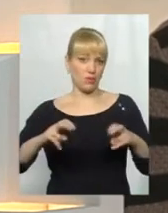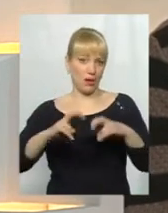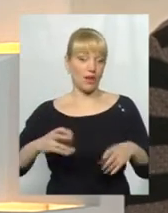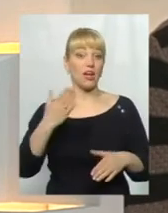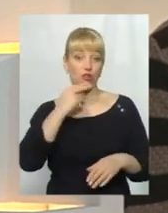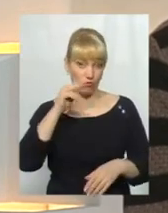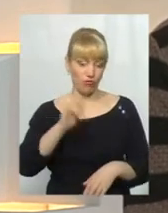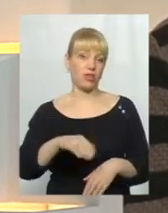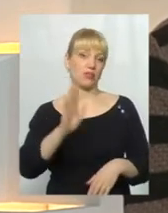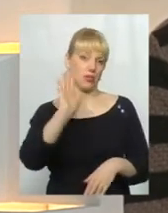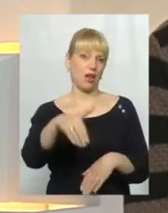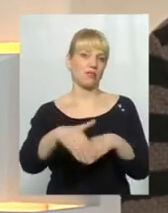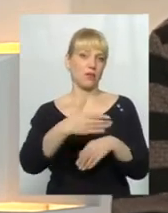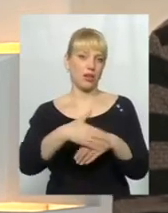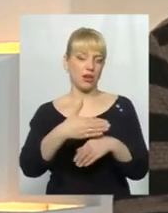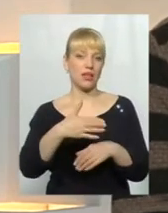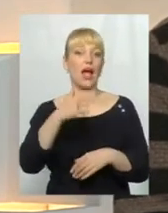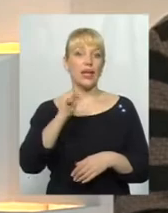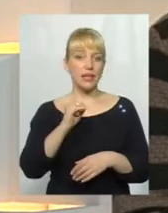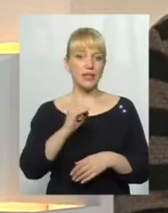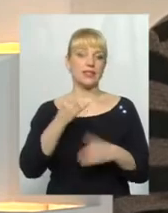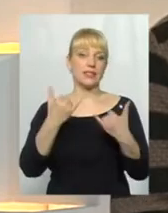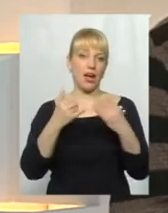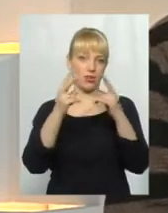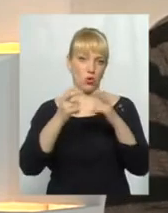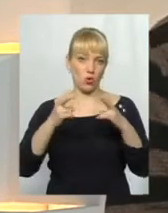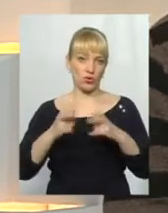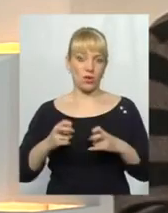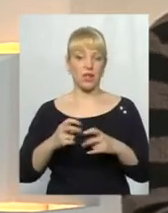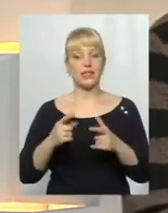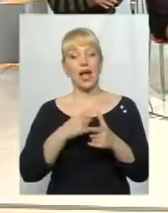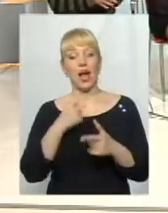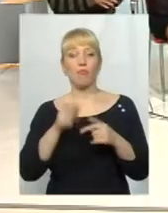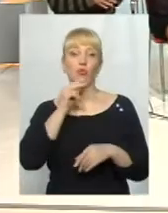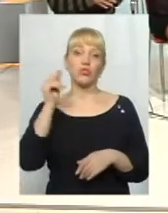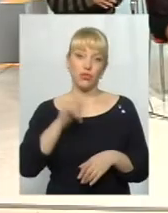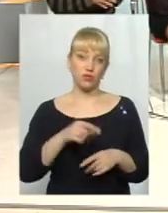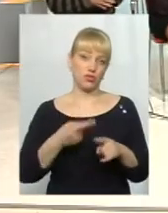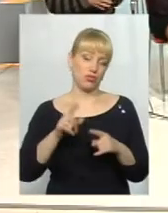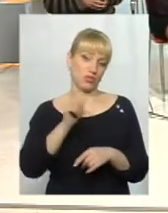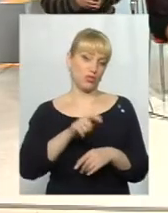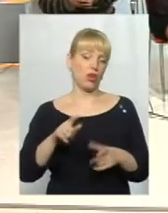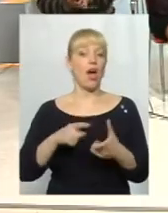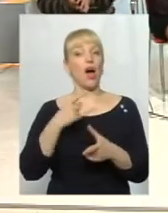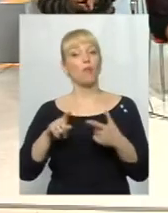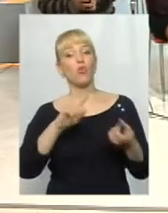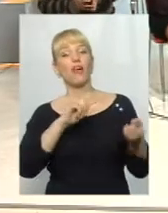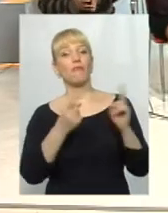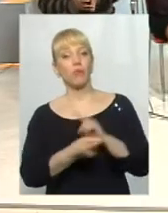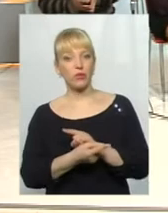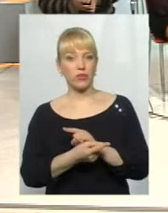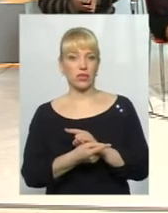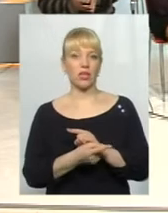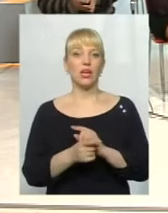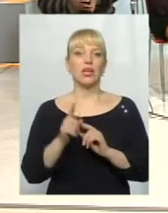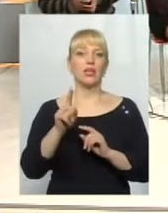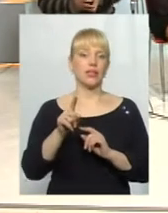то хай несуть покарання. І зараз розбиратися або звинувачувати цих людей, або навпаки їх вигорожувати, говорити,